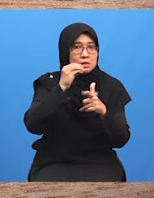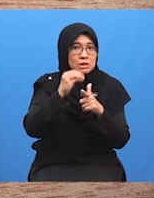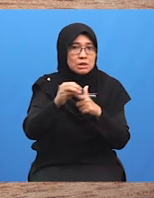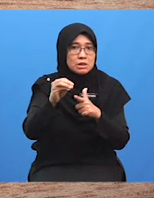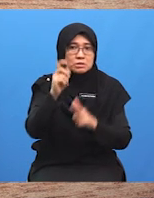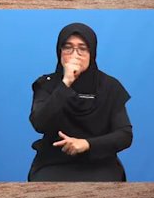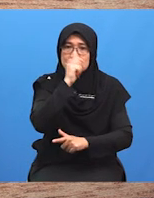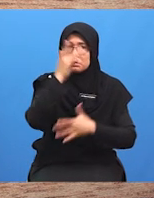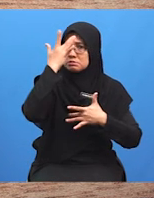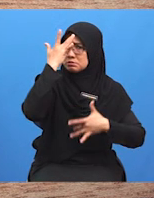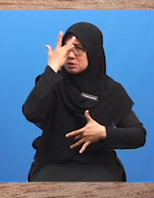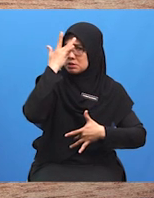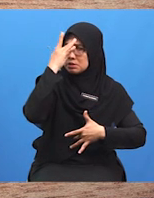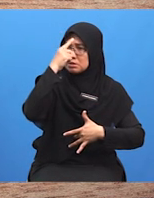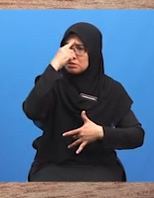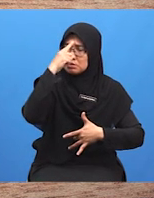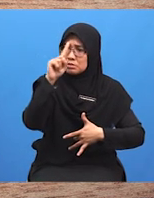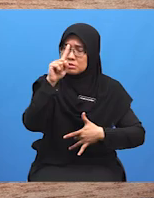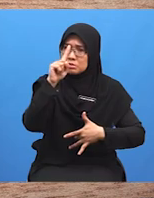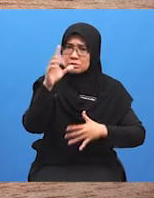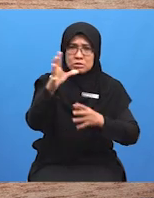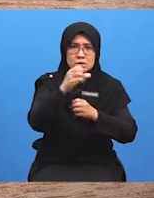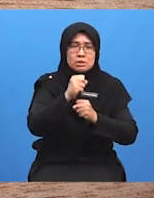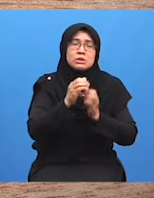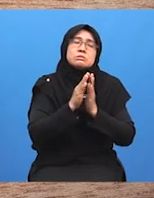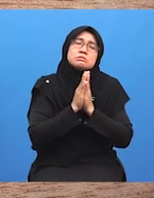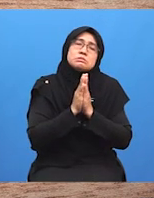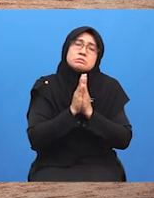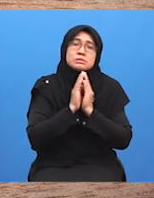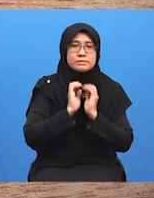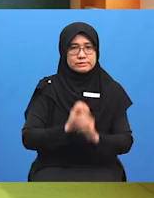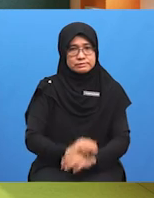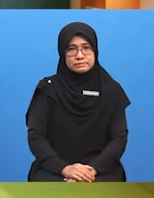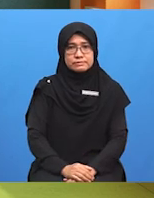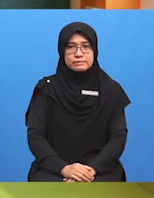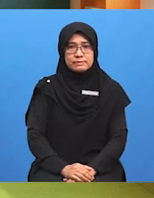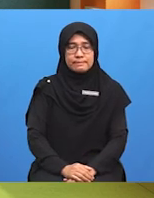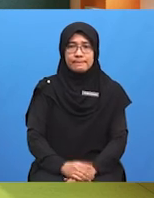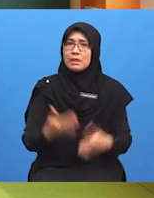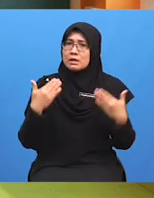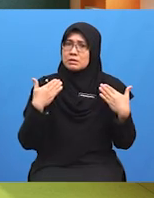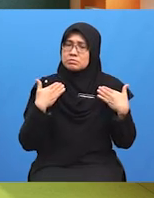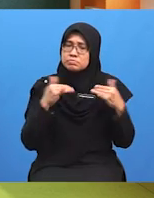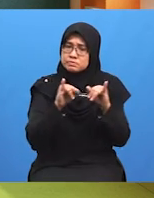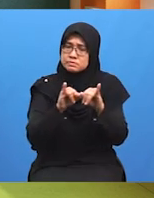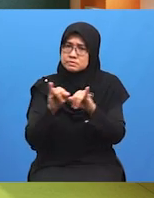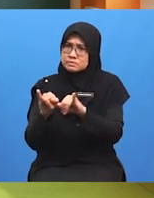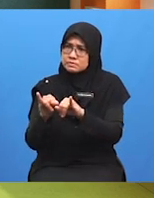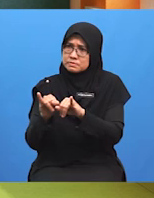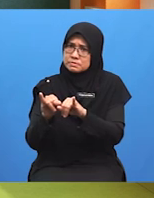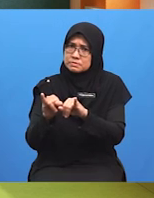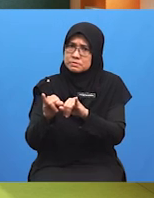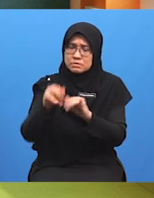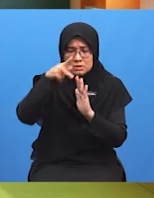pura-pura sakit bagi mendapatkan simpati Ada juga situasi di mana